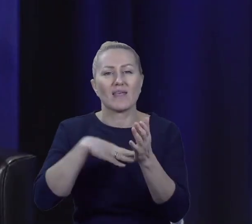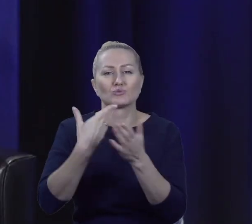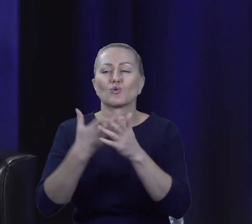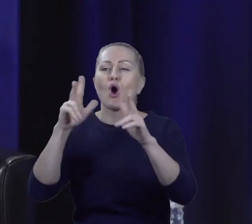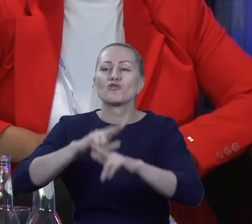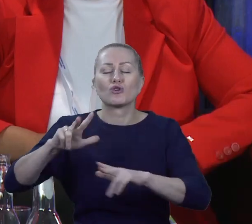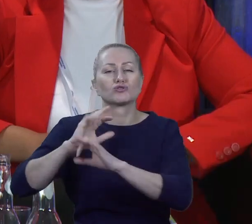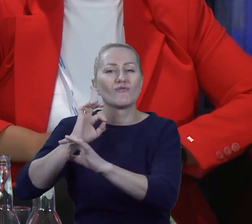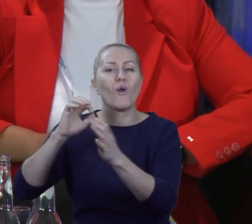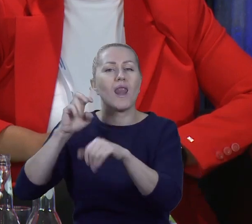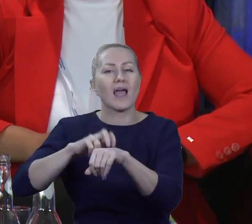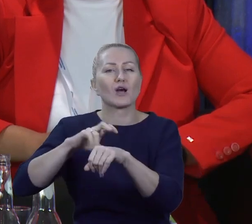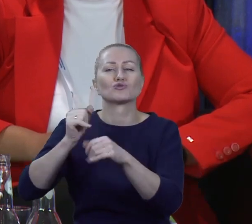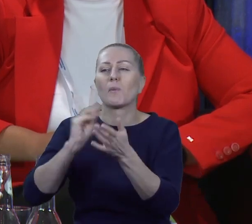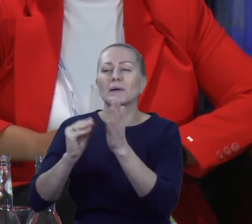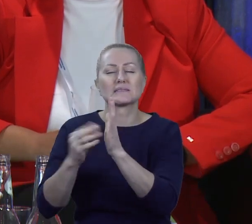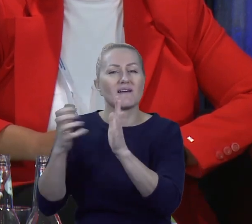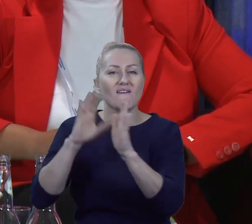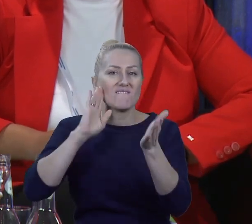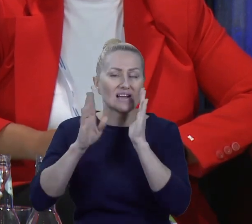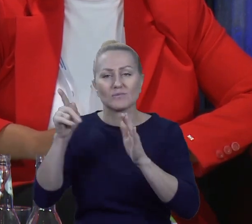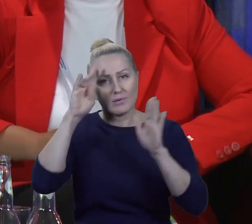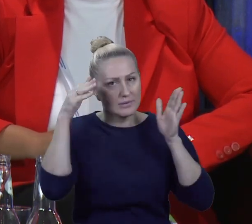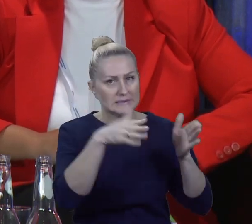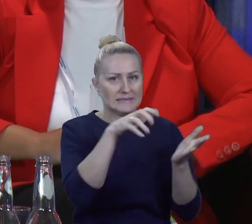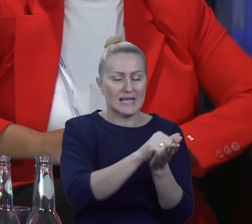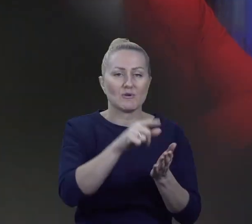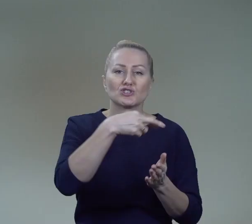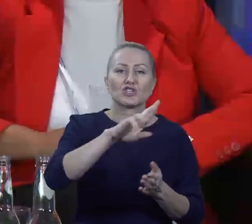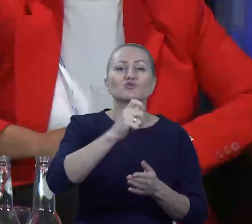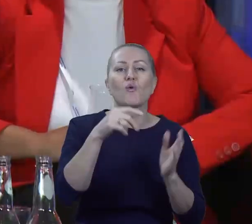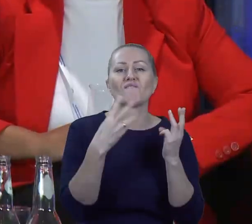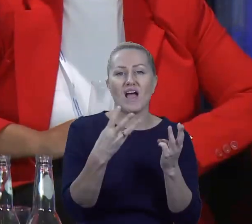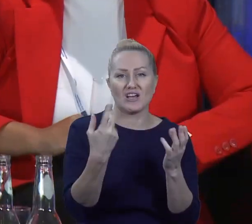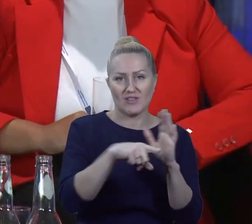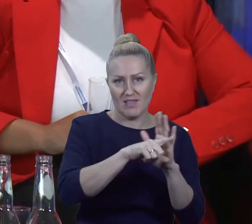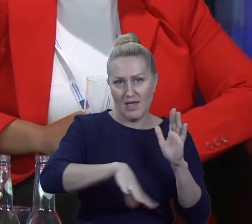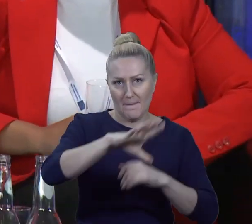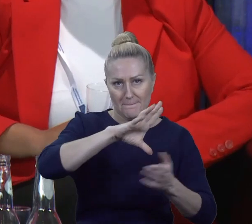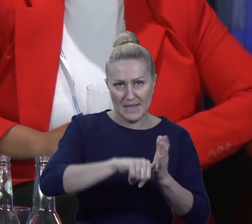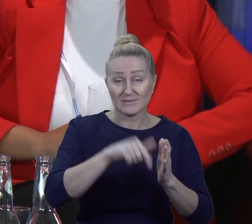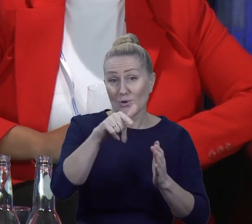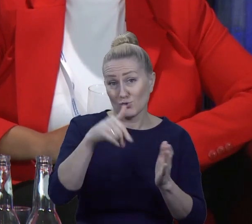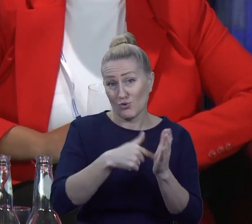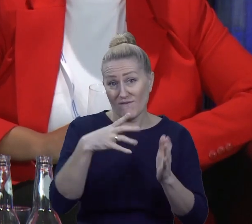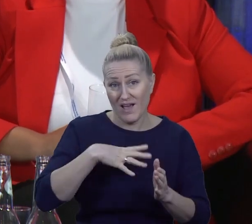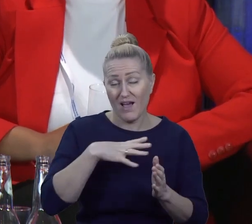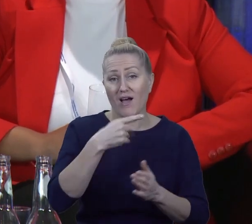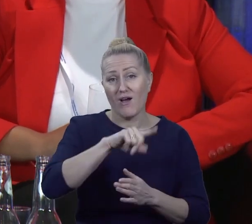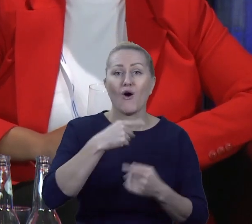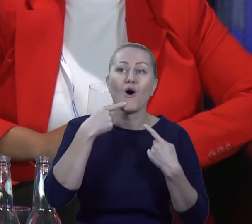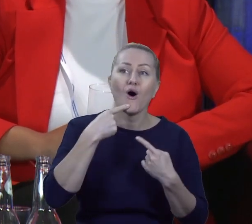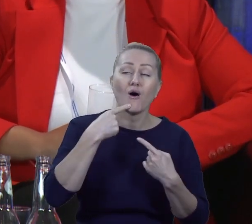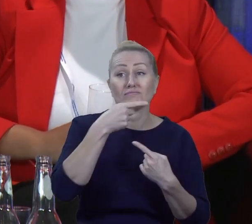czy co pisze na Facebooku, zajmowali się rzeczami ważnymi dla miasta i tu trzeba by się też zastanowić, czy nie powinni odpowiadać karnie za takie rzeczy,